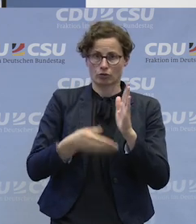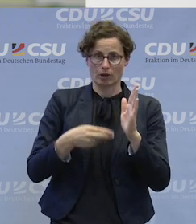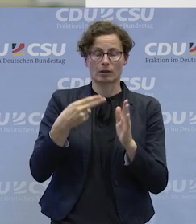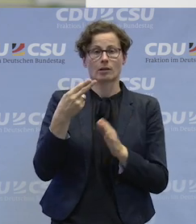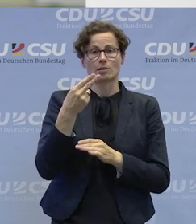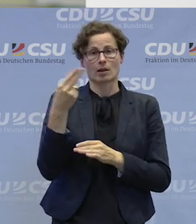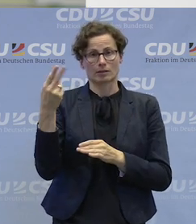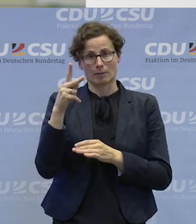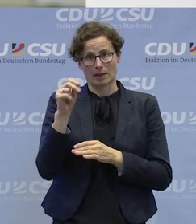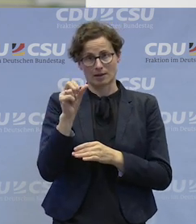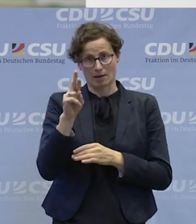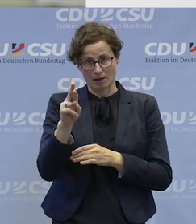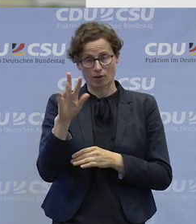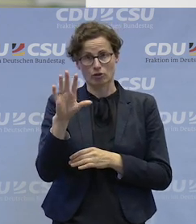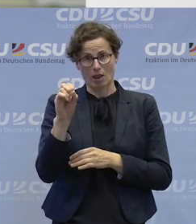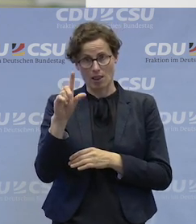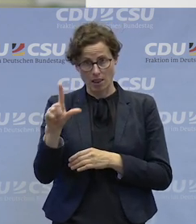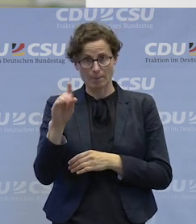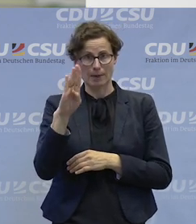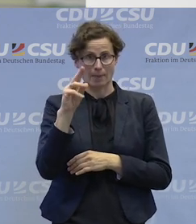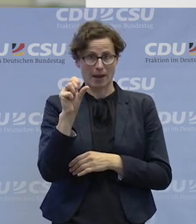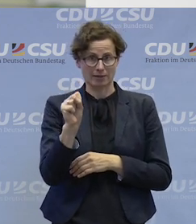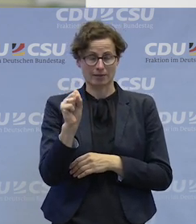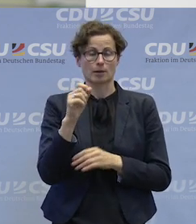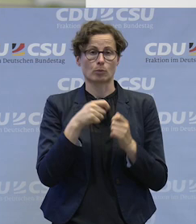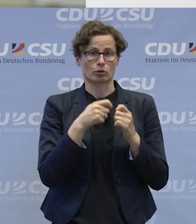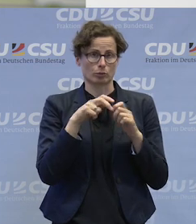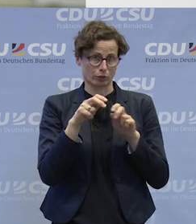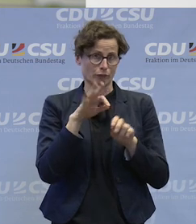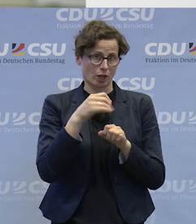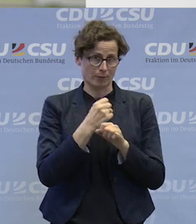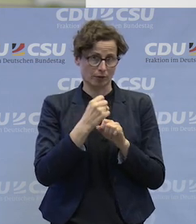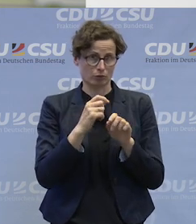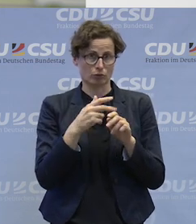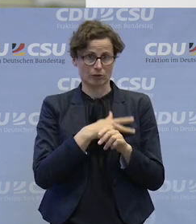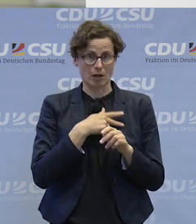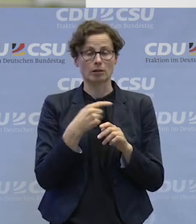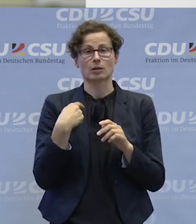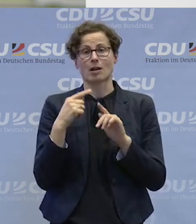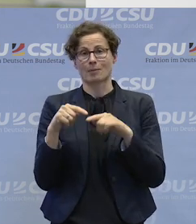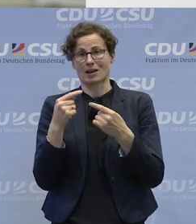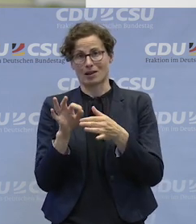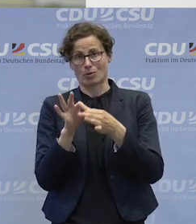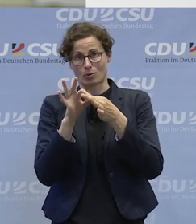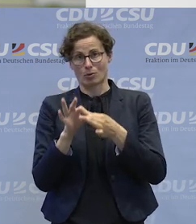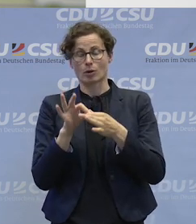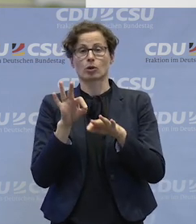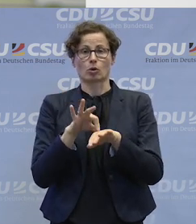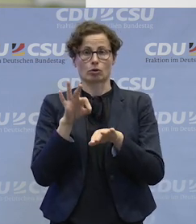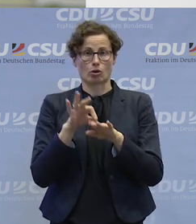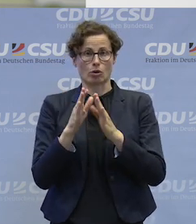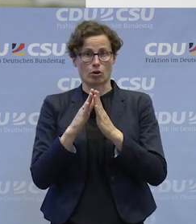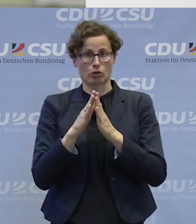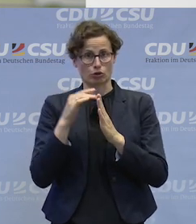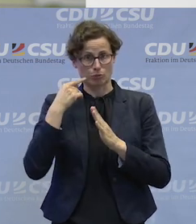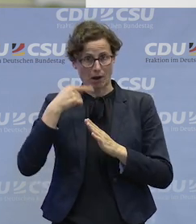Schell, Bundesministerium für Arbeit und Soziales. Ich bin in der Abteilung von Herrn Dr. Schmachtenberg Mitarbeiter und war